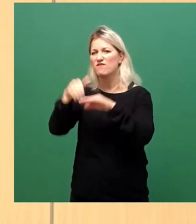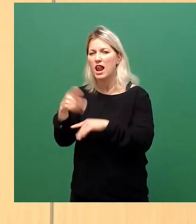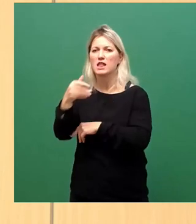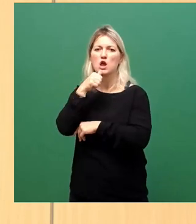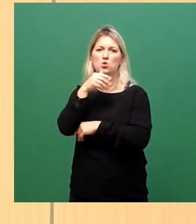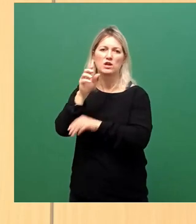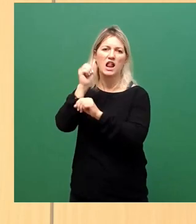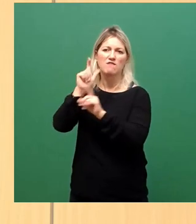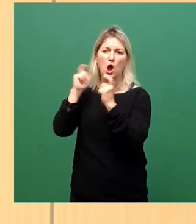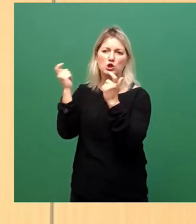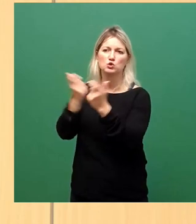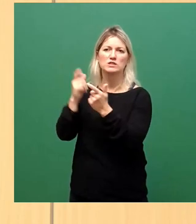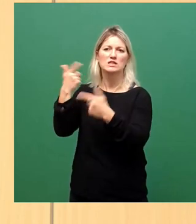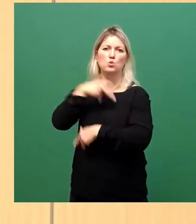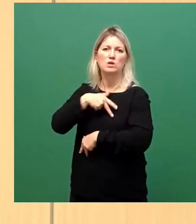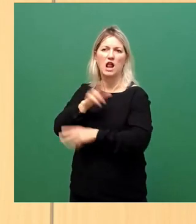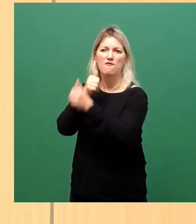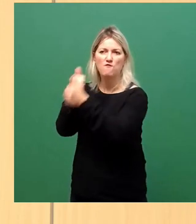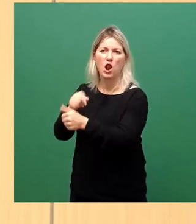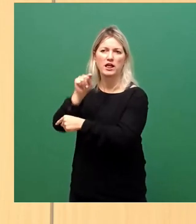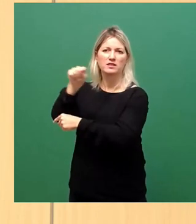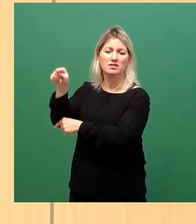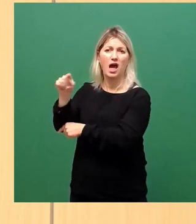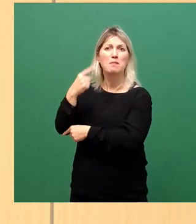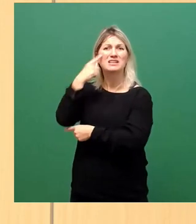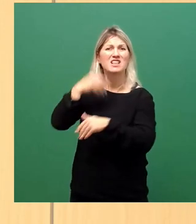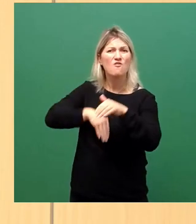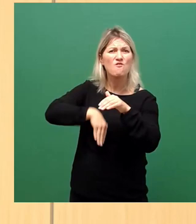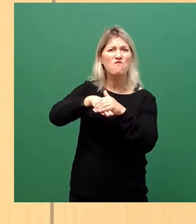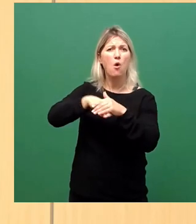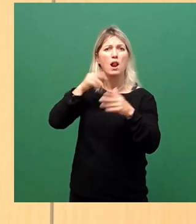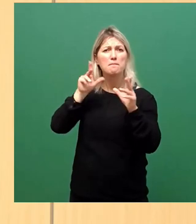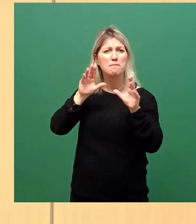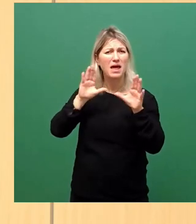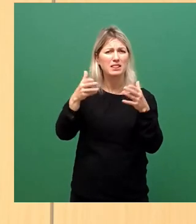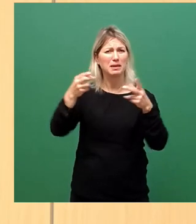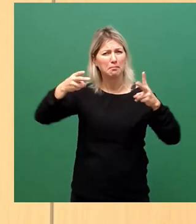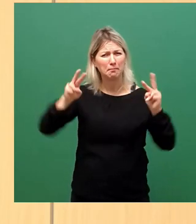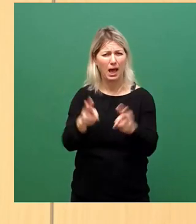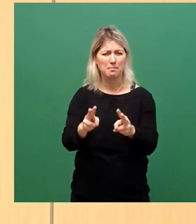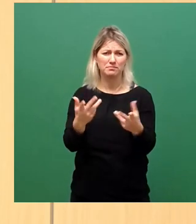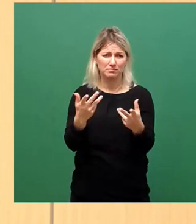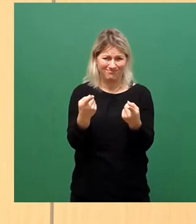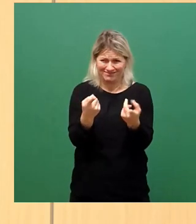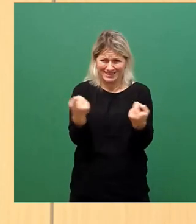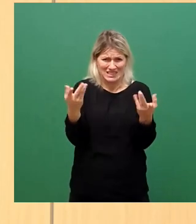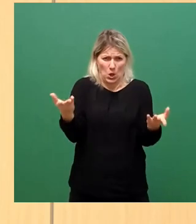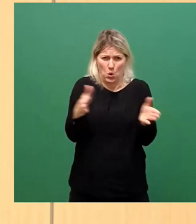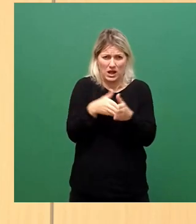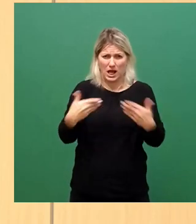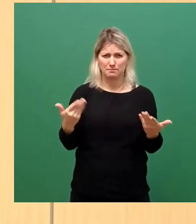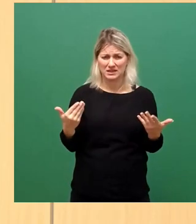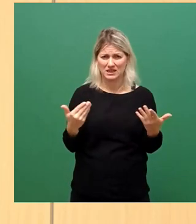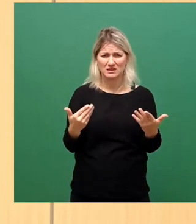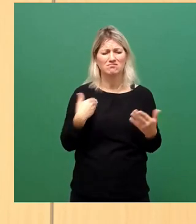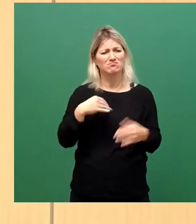Aber zu einer sinnvollen gemeinsamen Pandemiefolgenbewältigung kommen wir so nicht. Und da würde mich beispielsweise schon interessieren, wenn der Herr Oberbürgermeister in